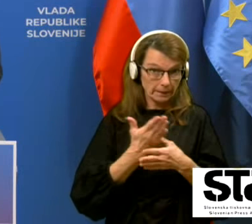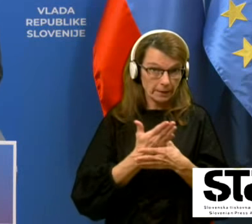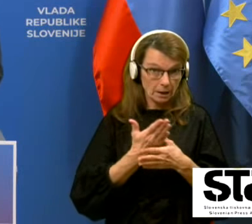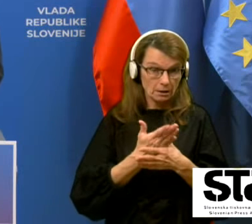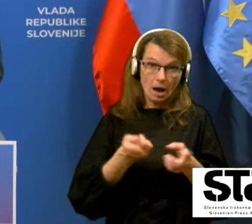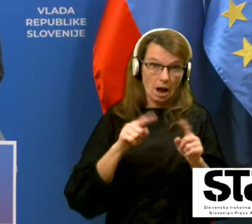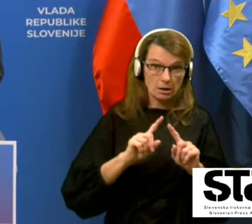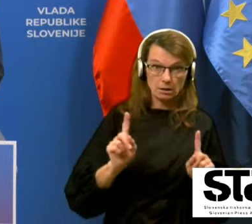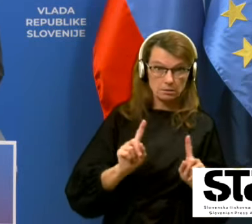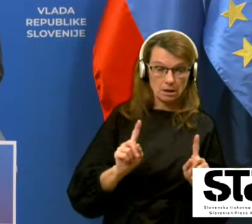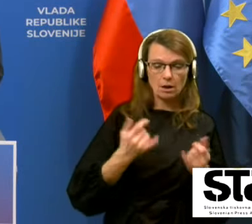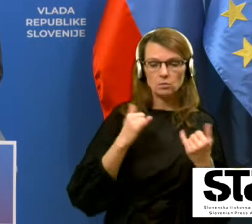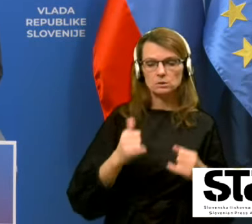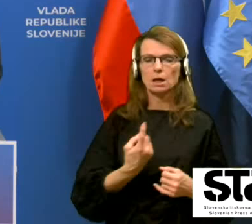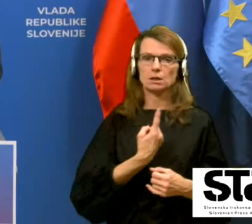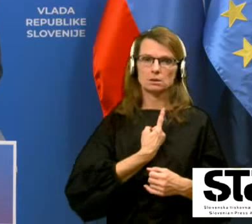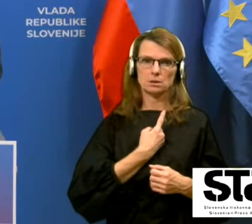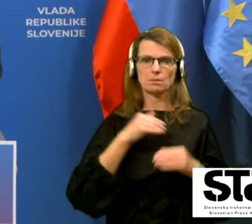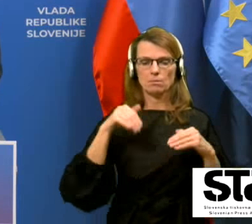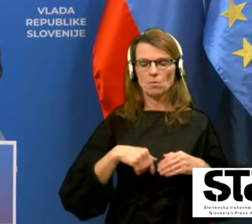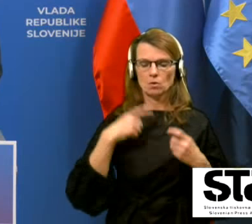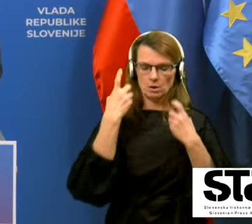to se mora vprašati vsak posebej.